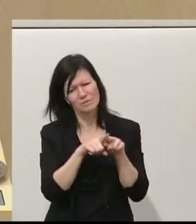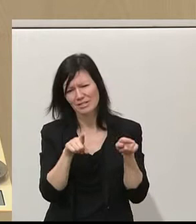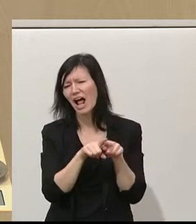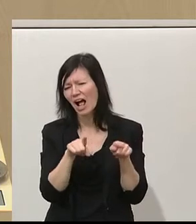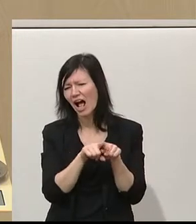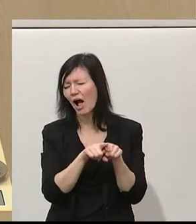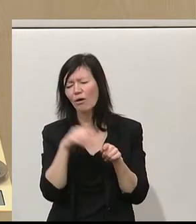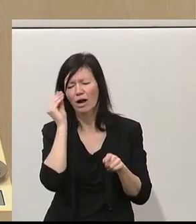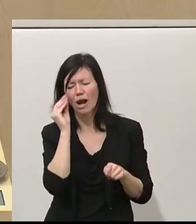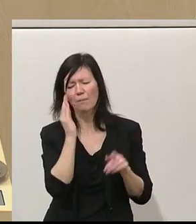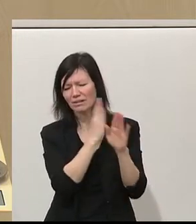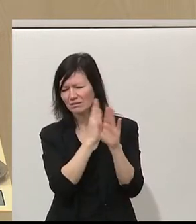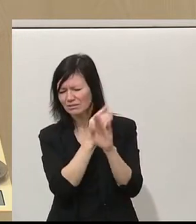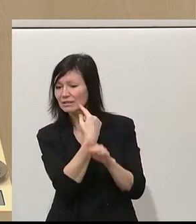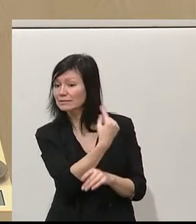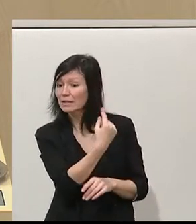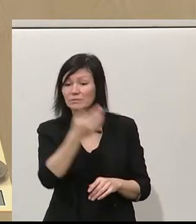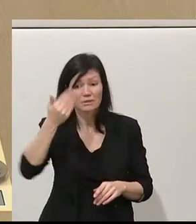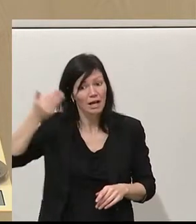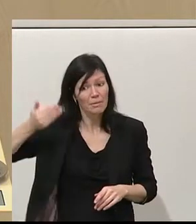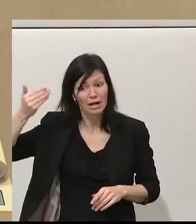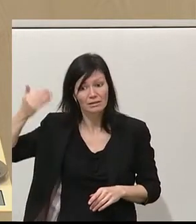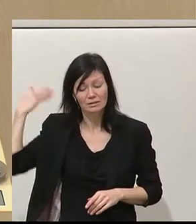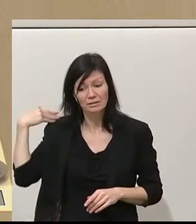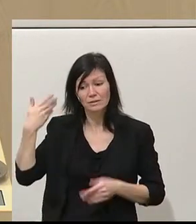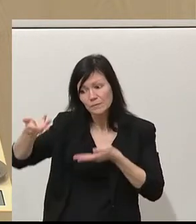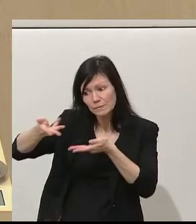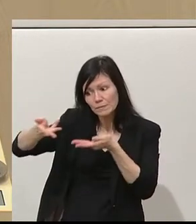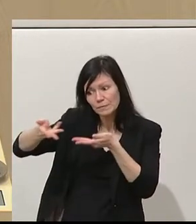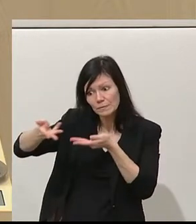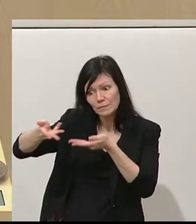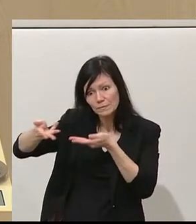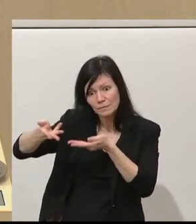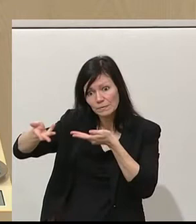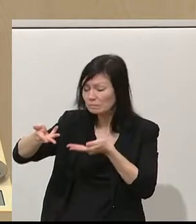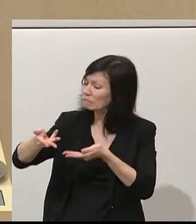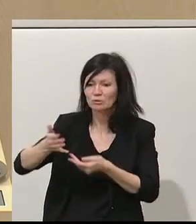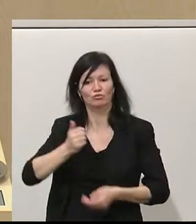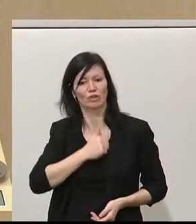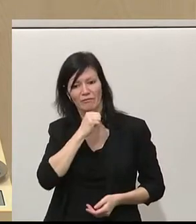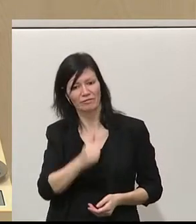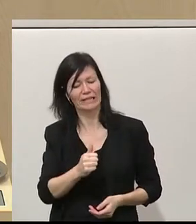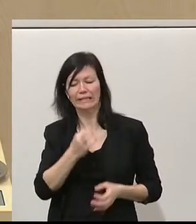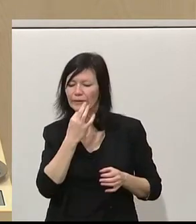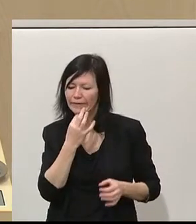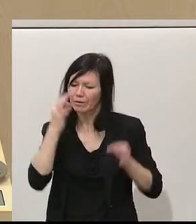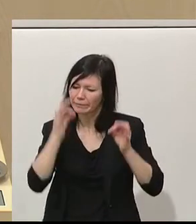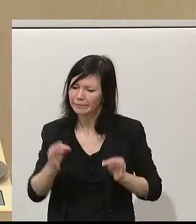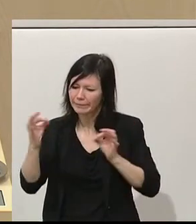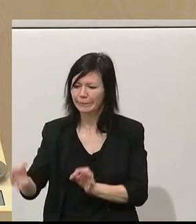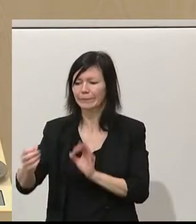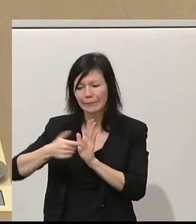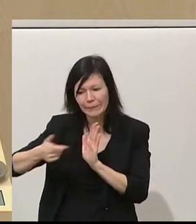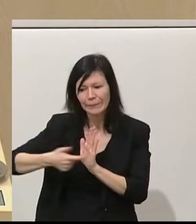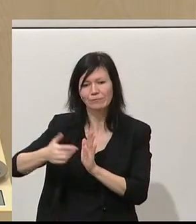wie am Sondierungstisch nicht gelungen ist, genau diese Dinge so konkret wie die Grünen jetzt entsprechend zu